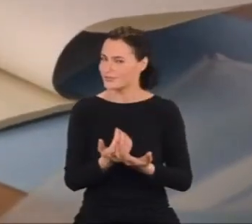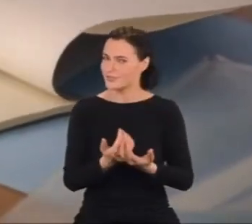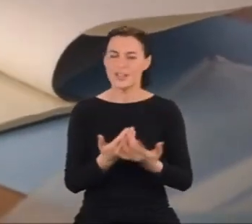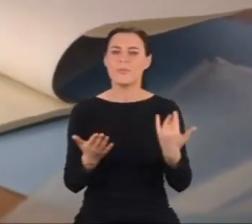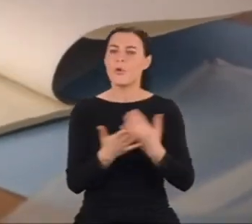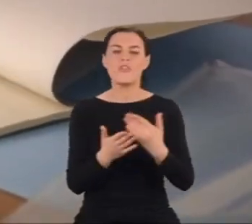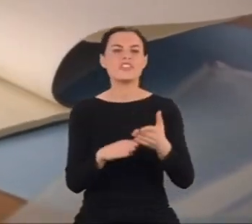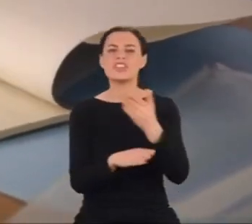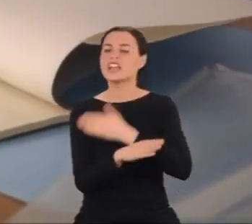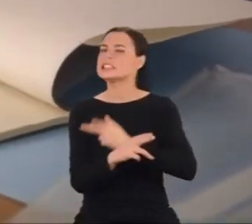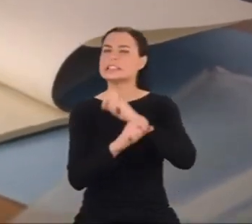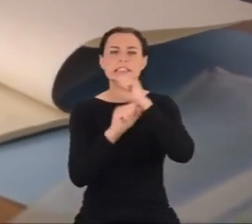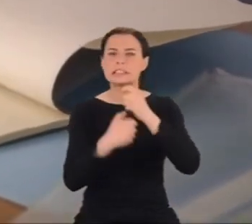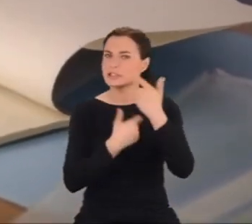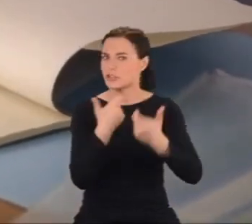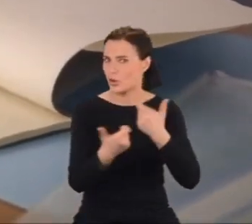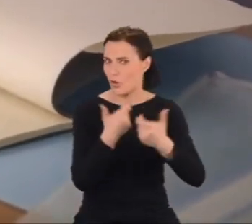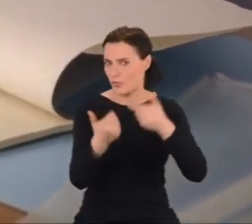dziewicze terytorium.